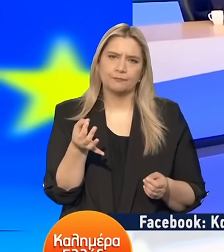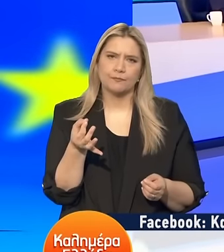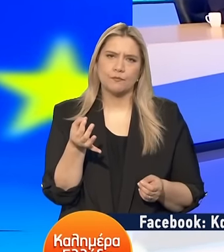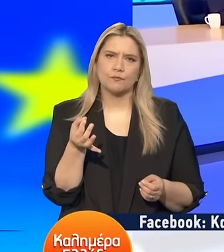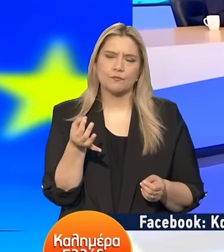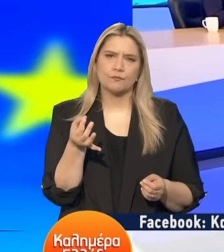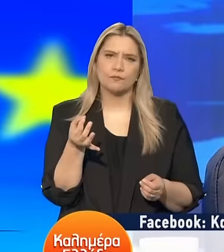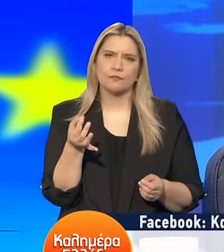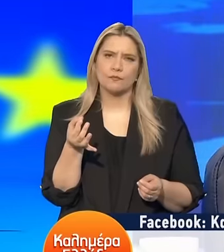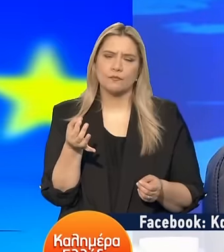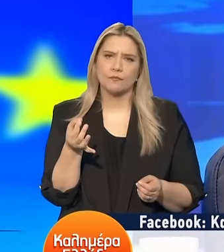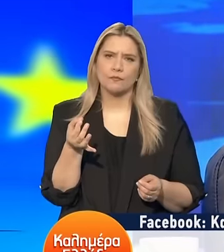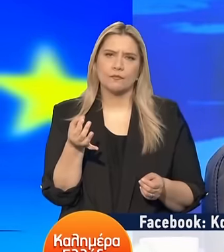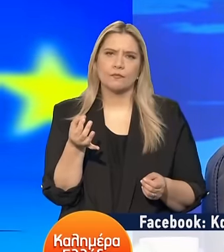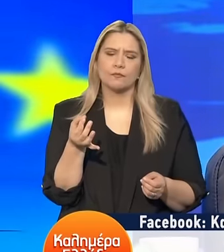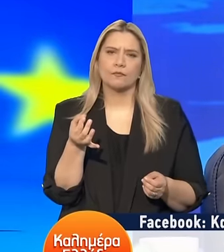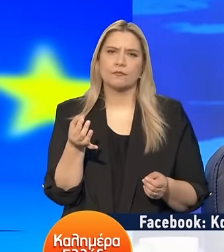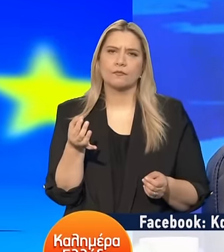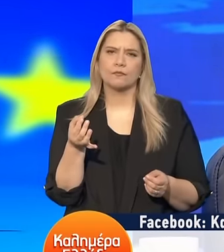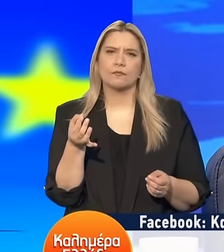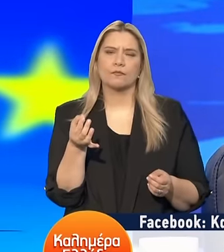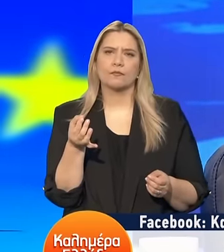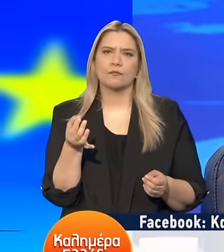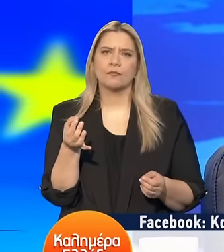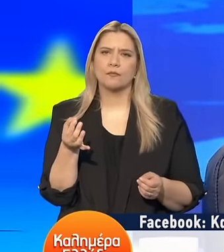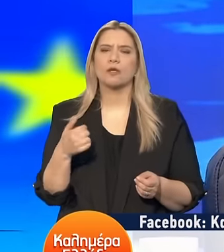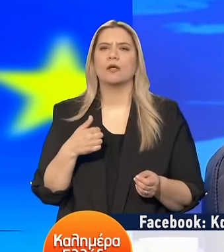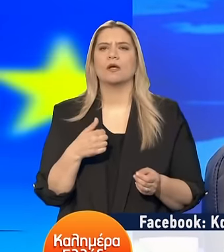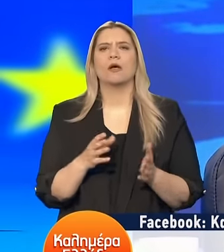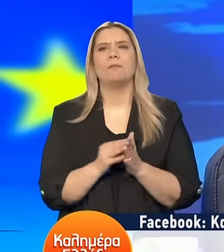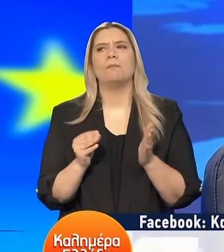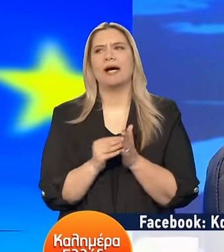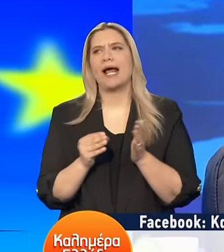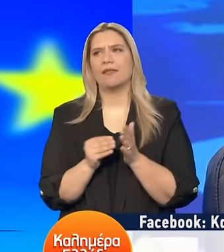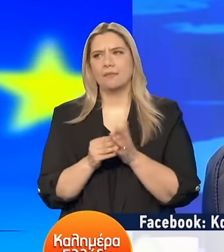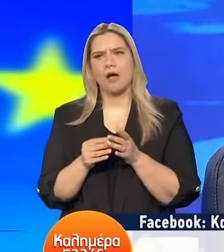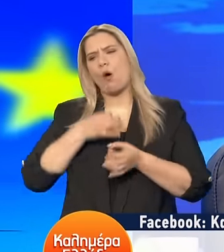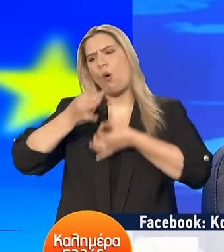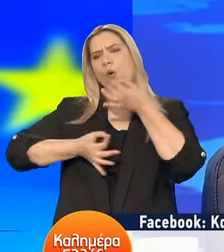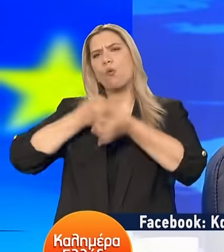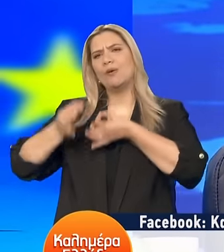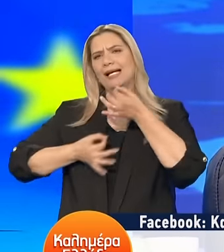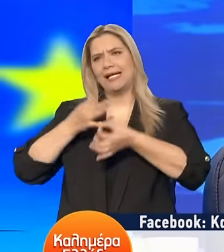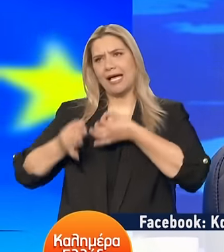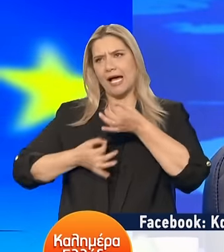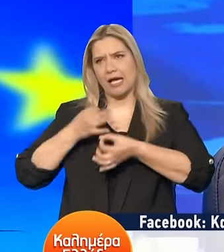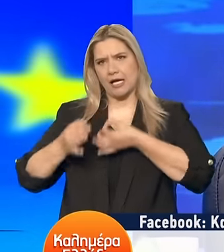Όταν μια δικιά μου συζήτηση Στα πλαίσια μιας ομιλίας που έγινε στην